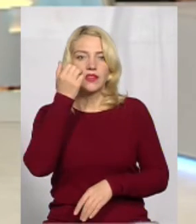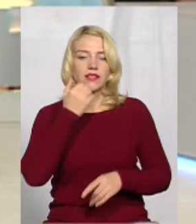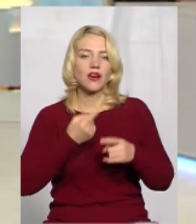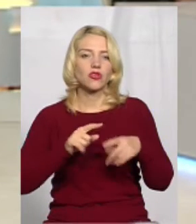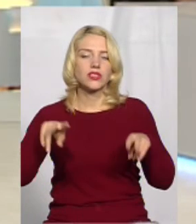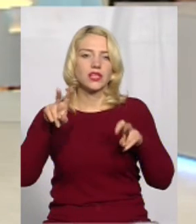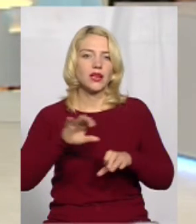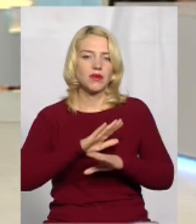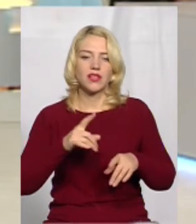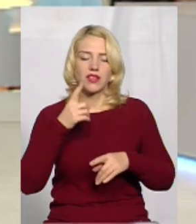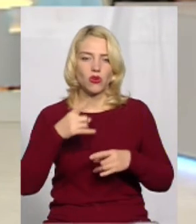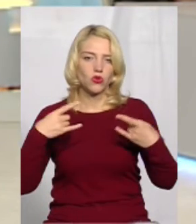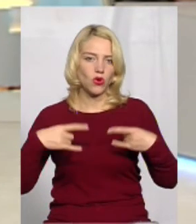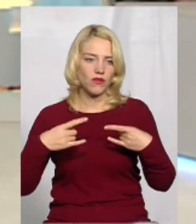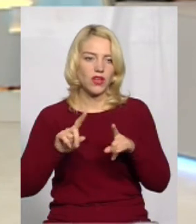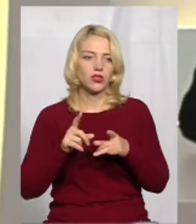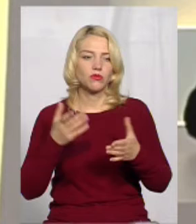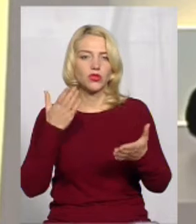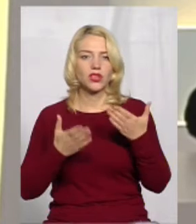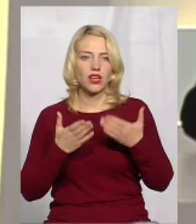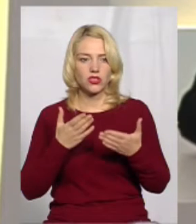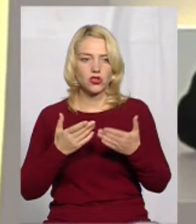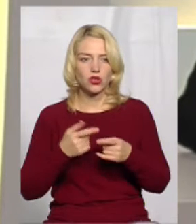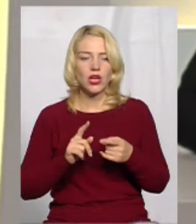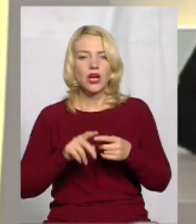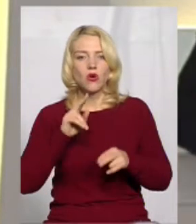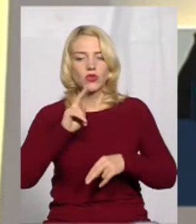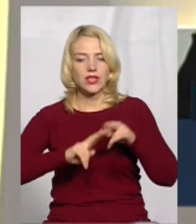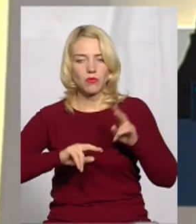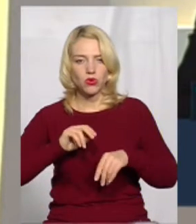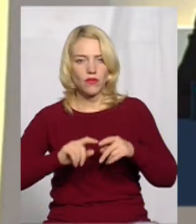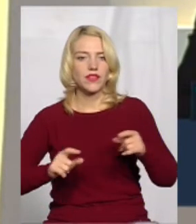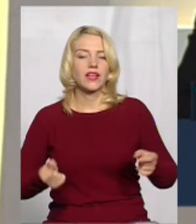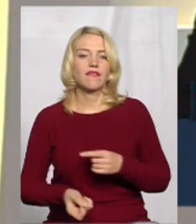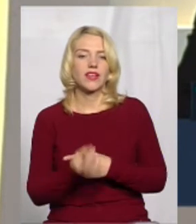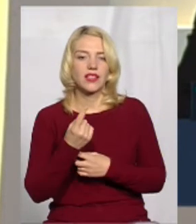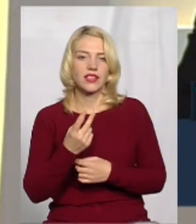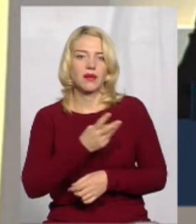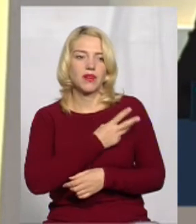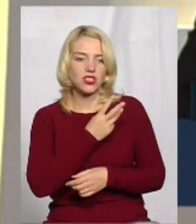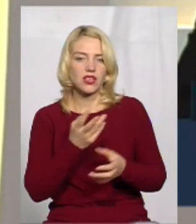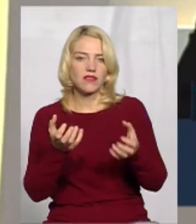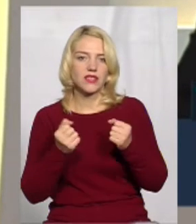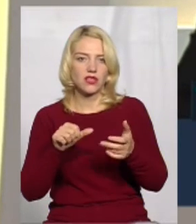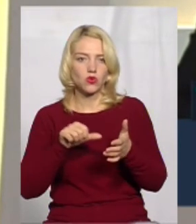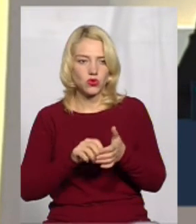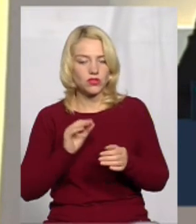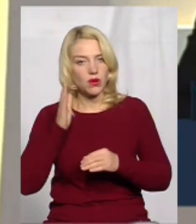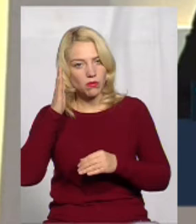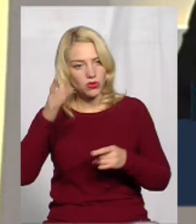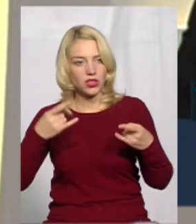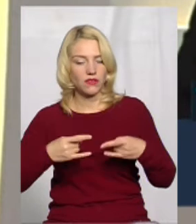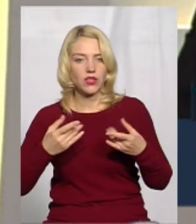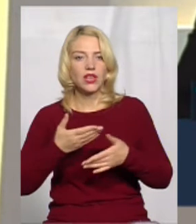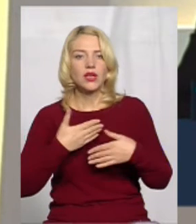Це тема не для одного ефіра, тому якщо у забудовника виникне бажання взяти участь у майбутніх